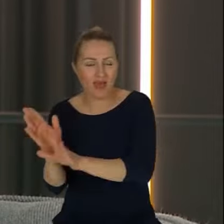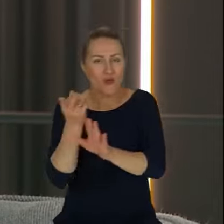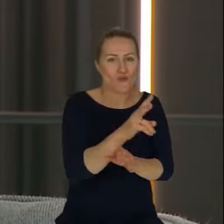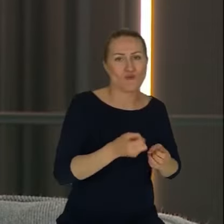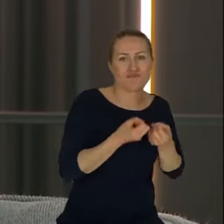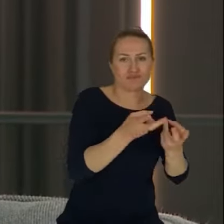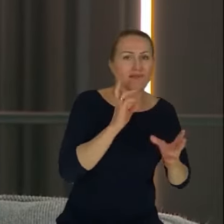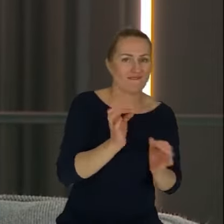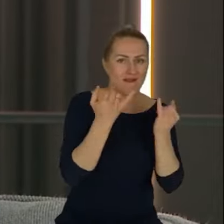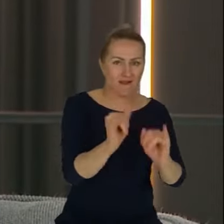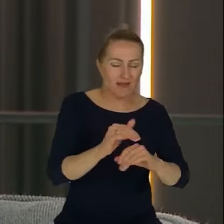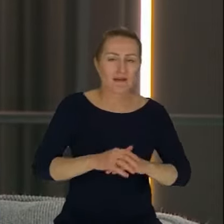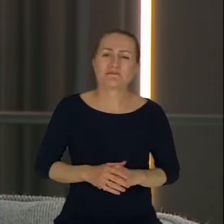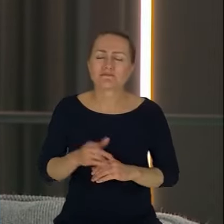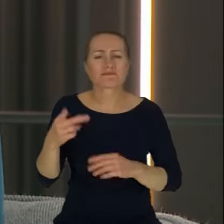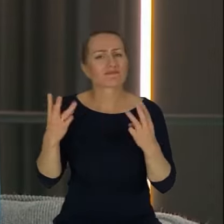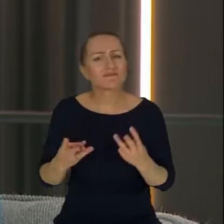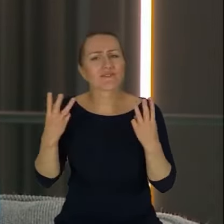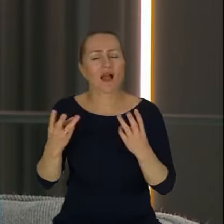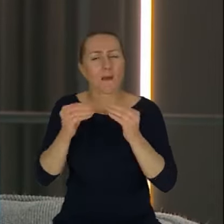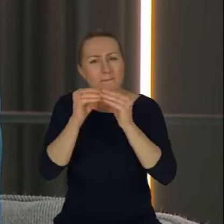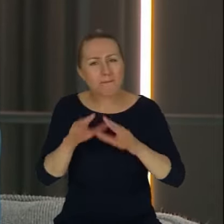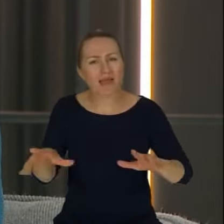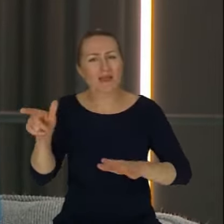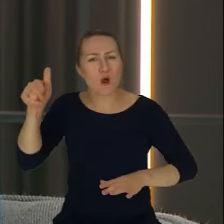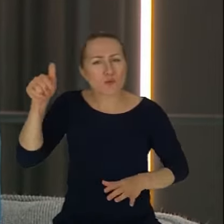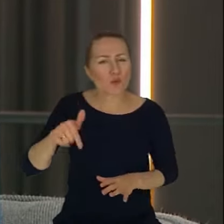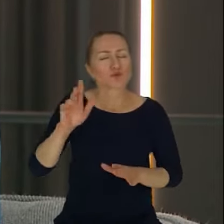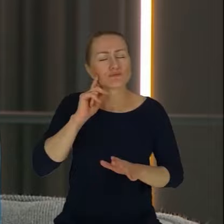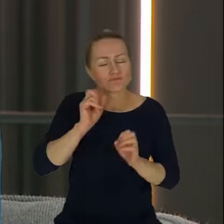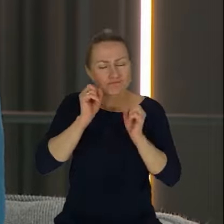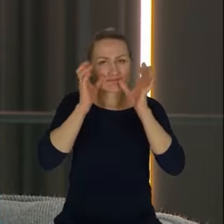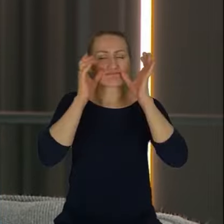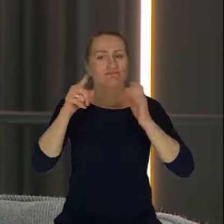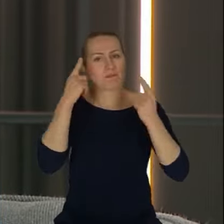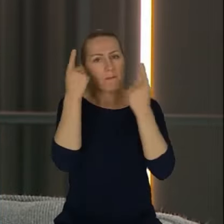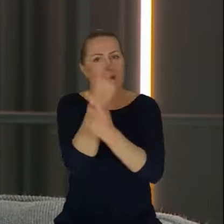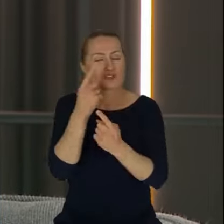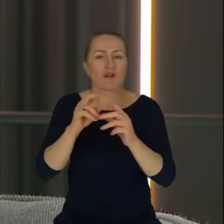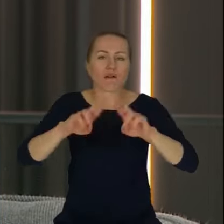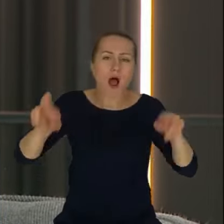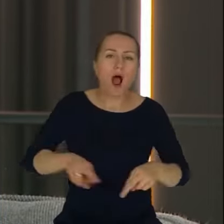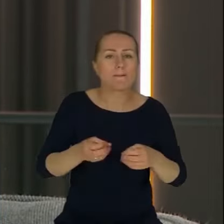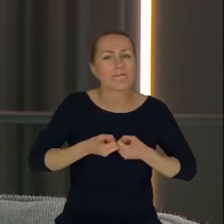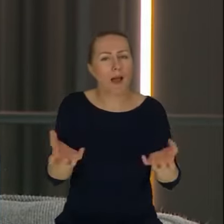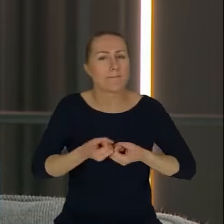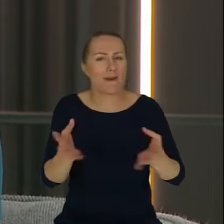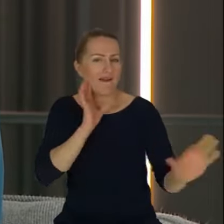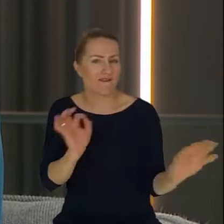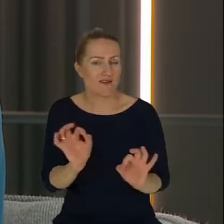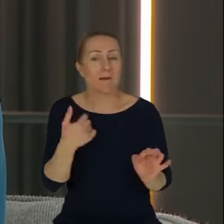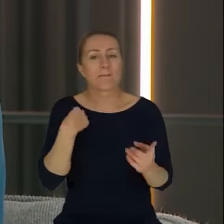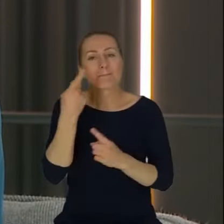jest to, żeby media miały trzeźwość jakby umysłu w reportowaniu o tym, w informowaniu i myślę, że to jest dla mnie też symboliczne. Był